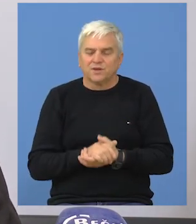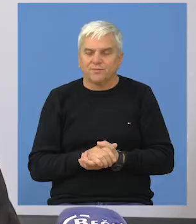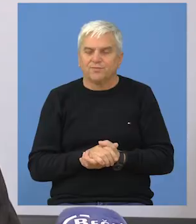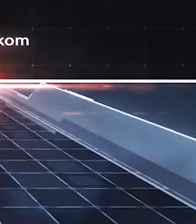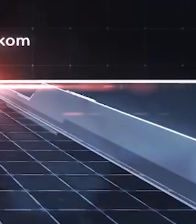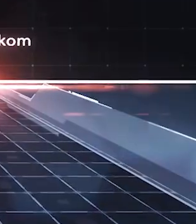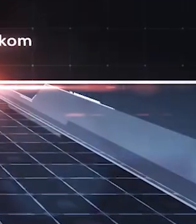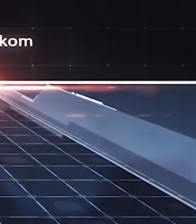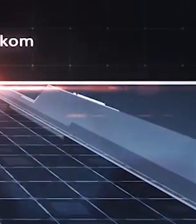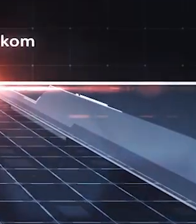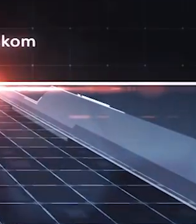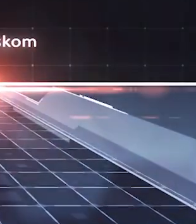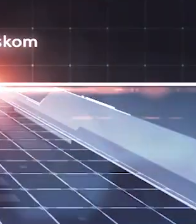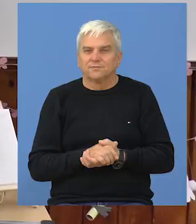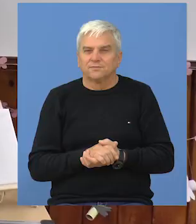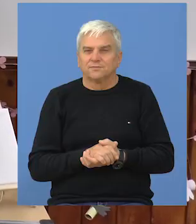tako nešto bude.